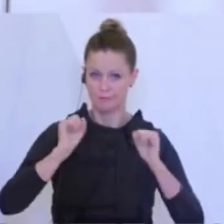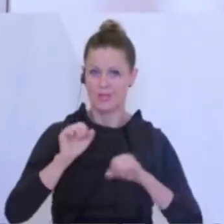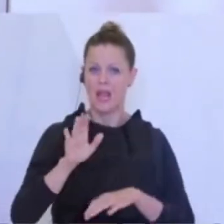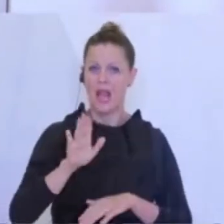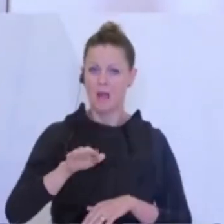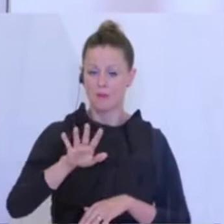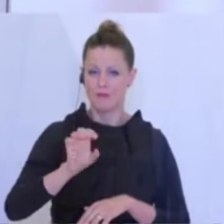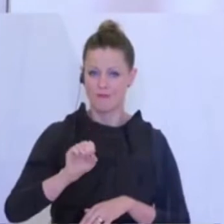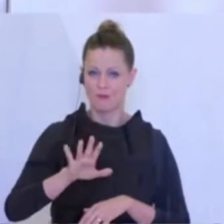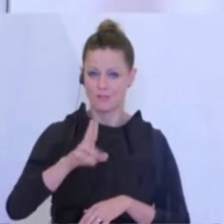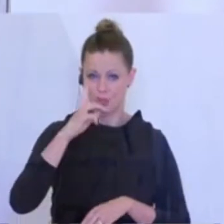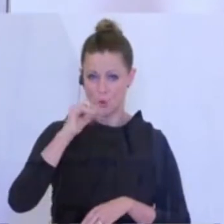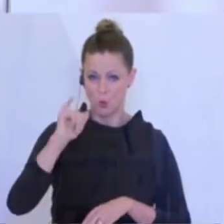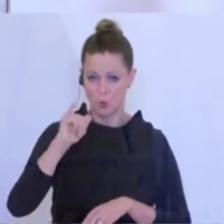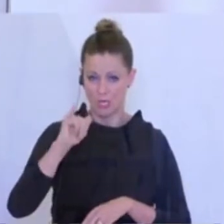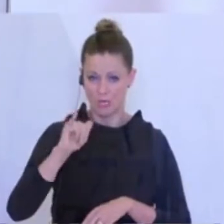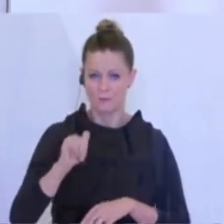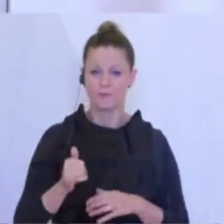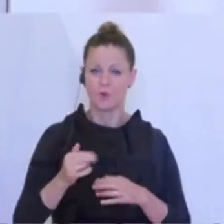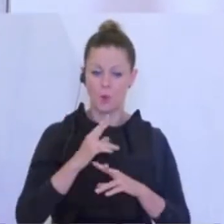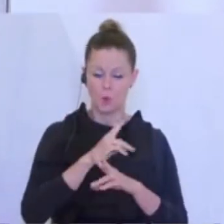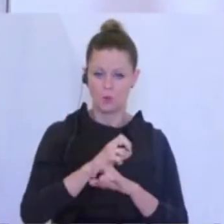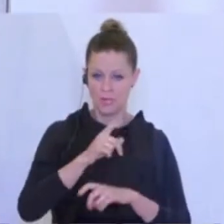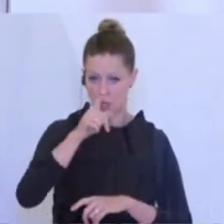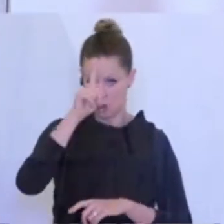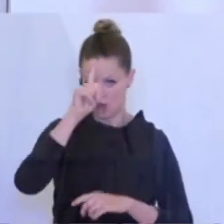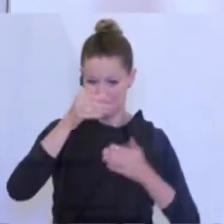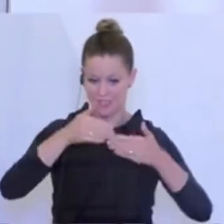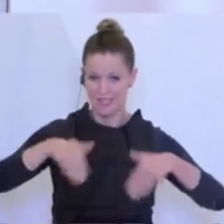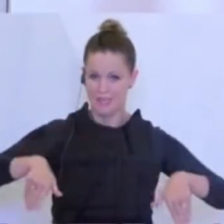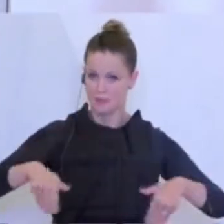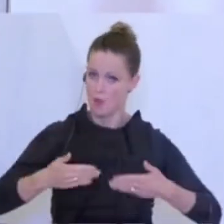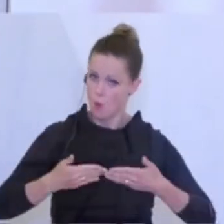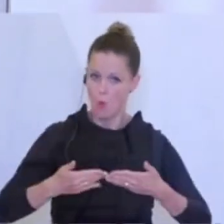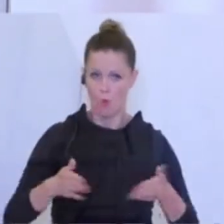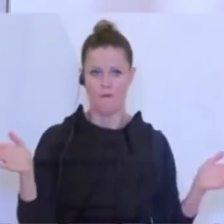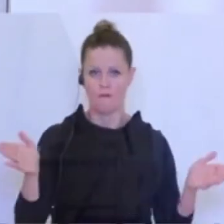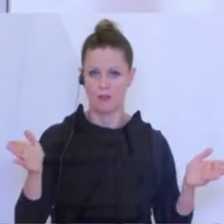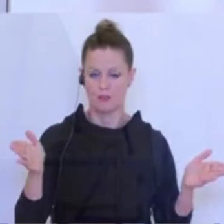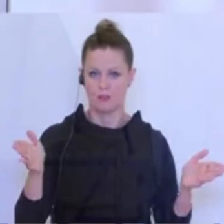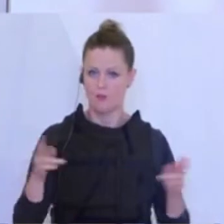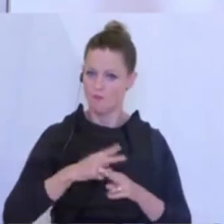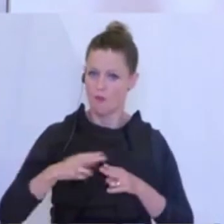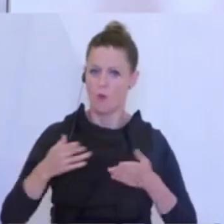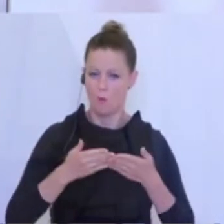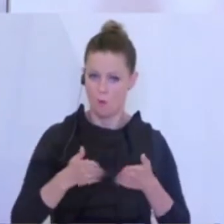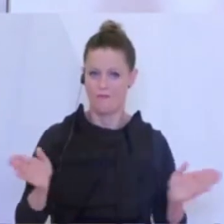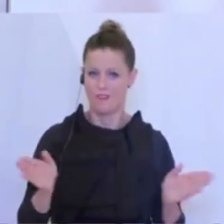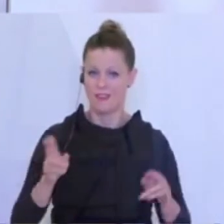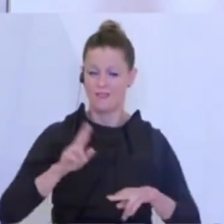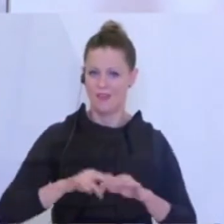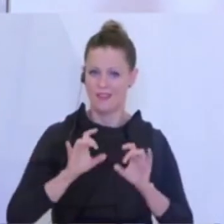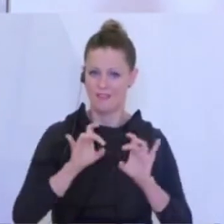15. Juni die Grenzen zwischen Österreich und Deutschland vollkommen öffnen wollen, sofern das die